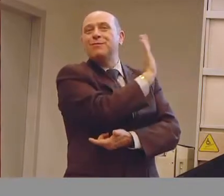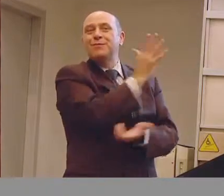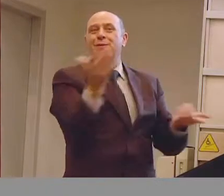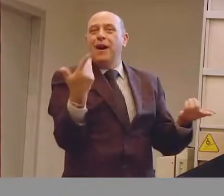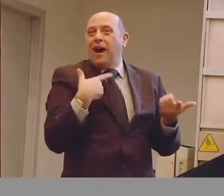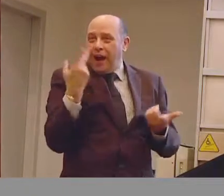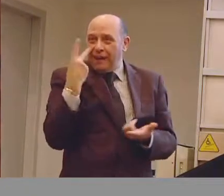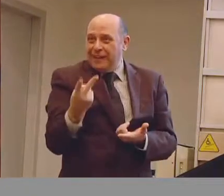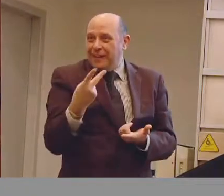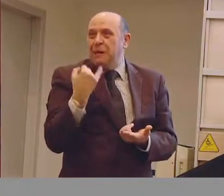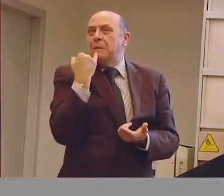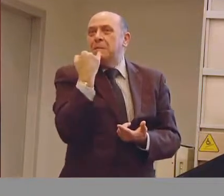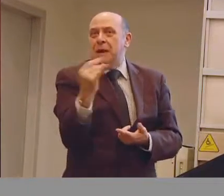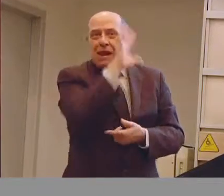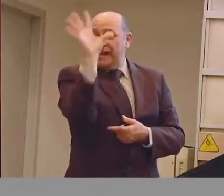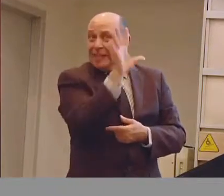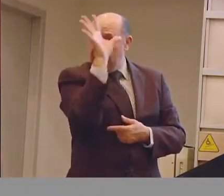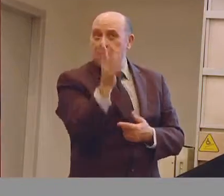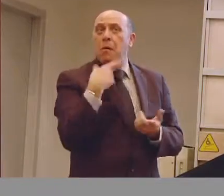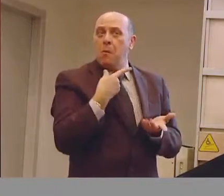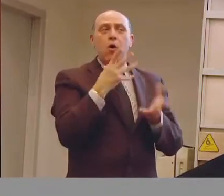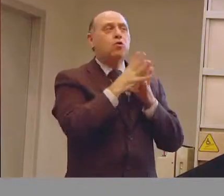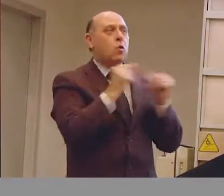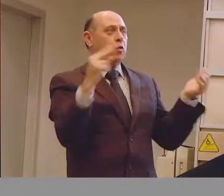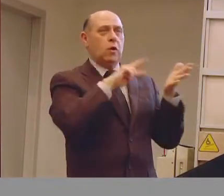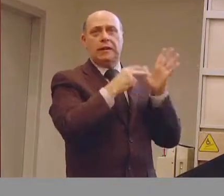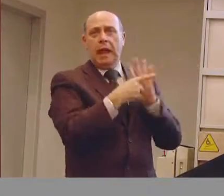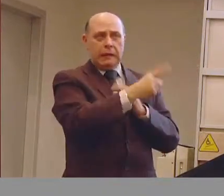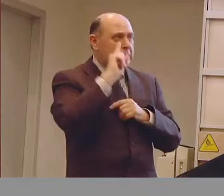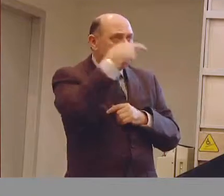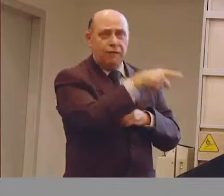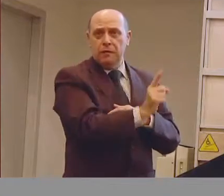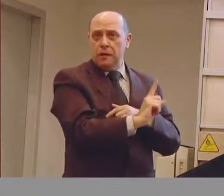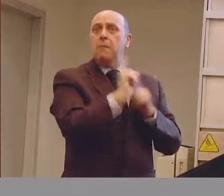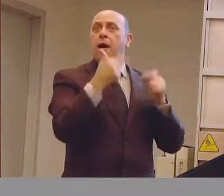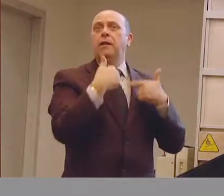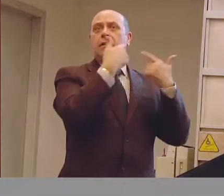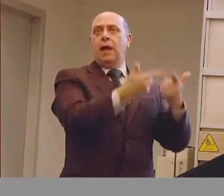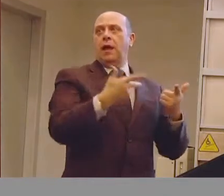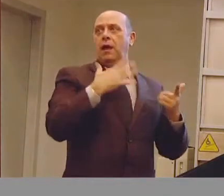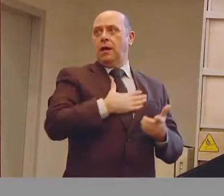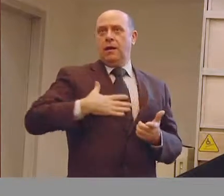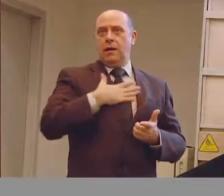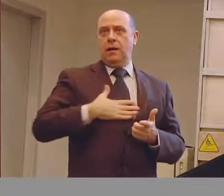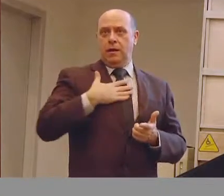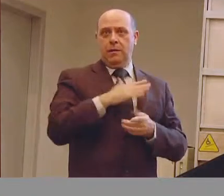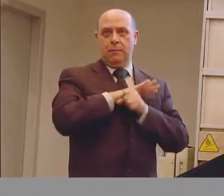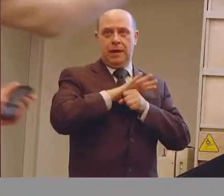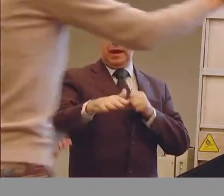volte anche delle soluzioni tecniche non estremamente complesse comunque danno molta soddisfazione.